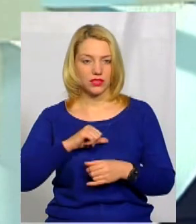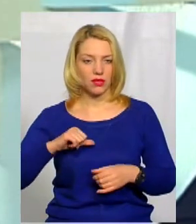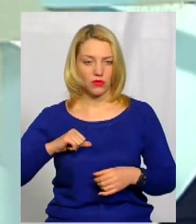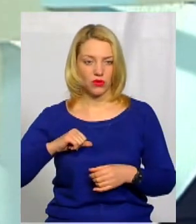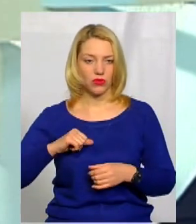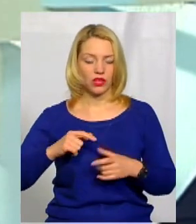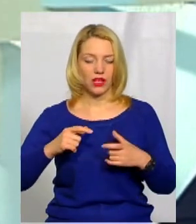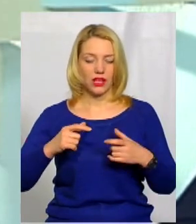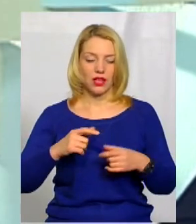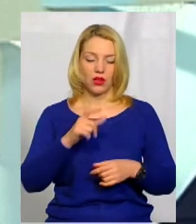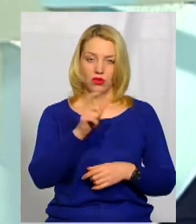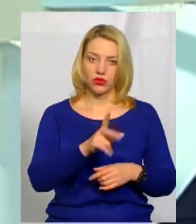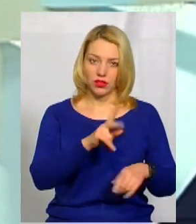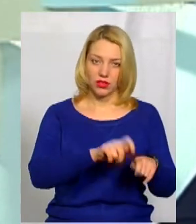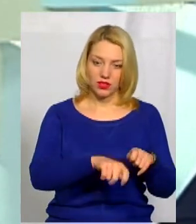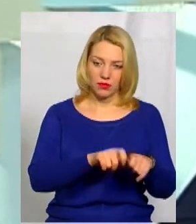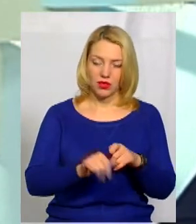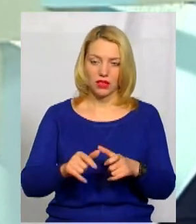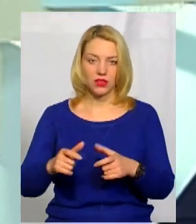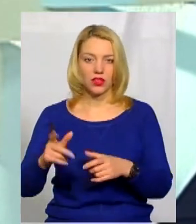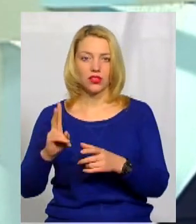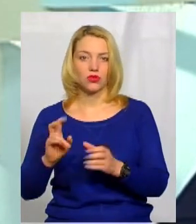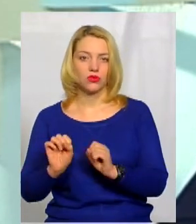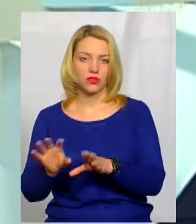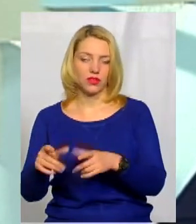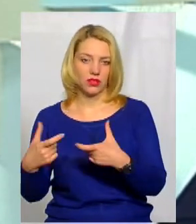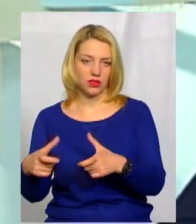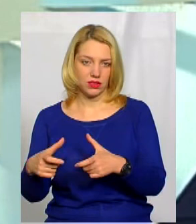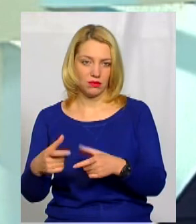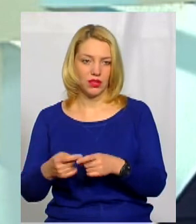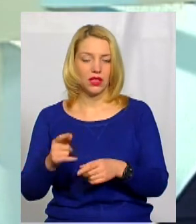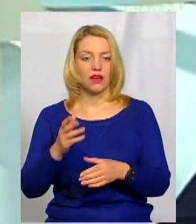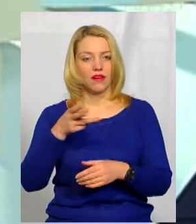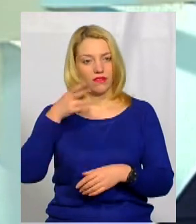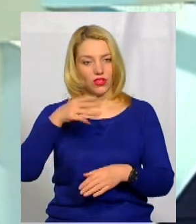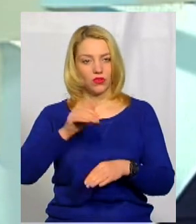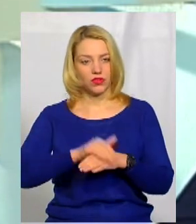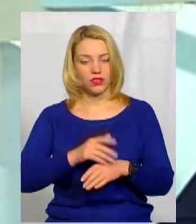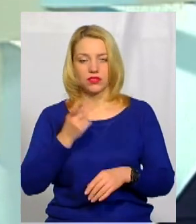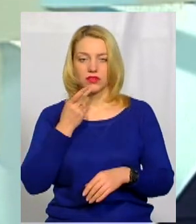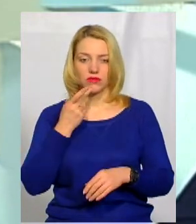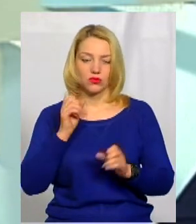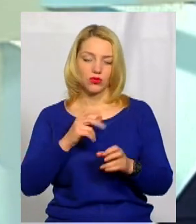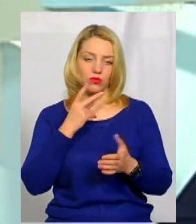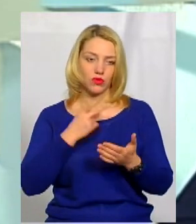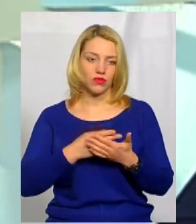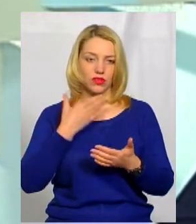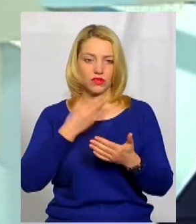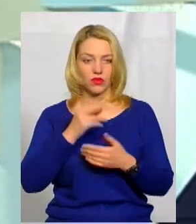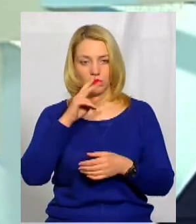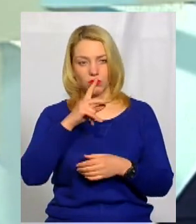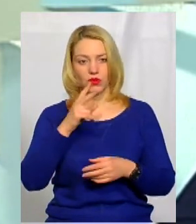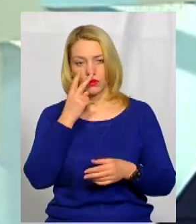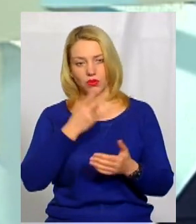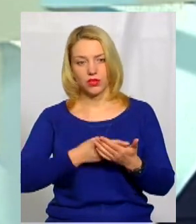екзаменатора, екзаменуючого. Тому навіть взяти відеофіксацію, це завжди можна подивитися на свої помилки,